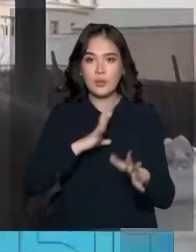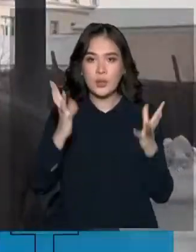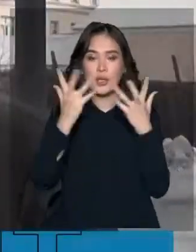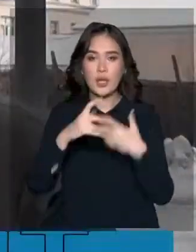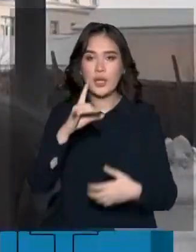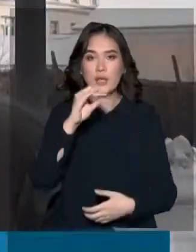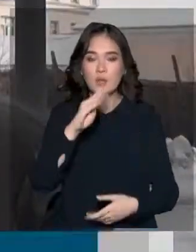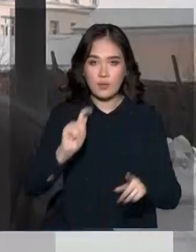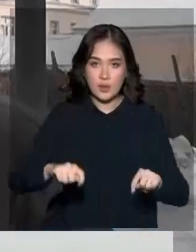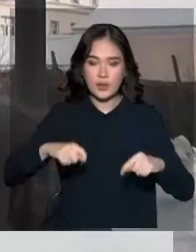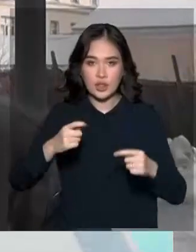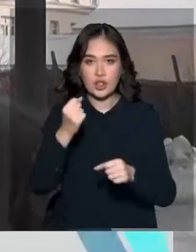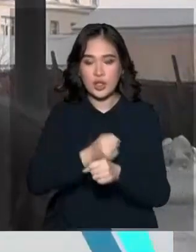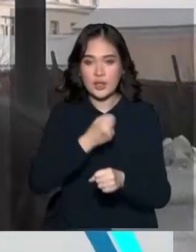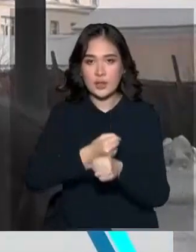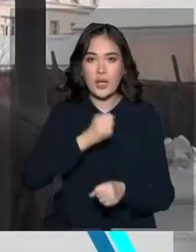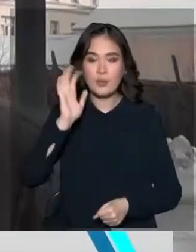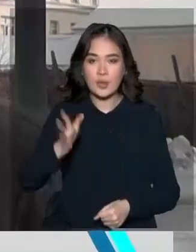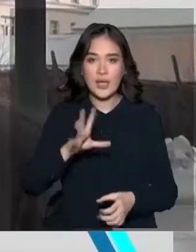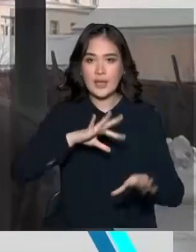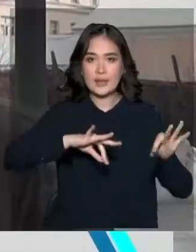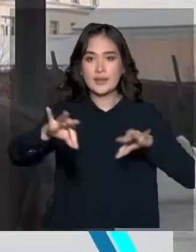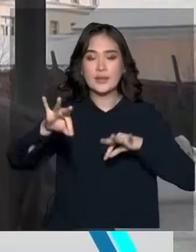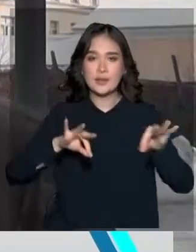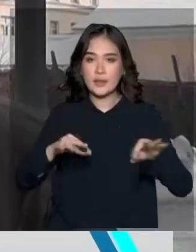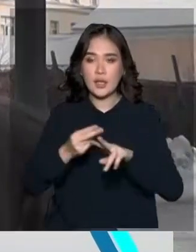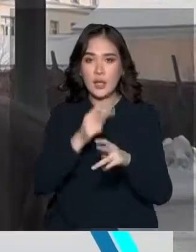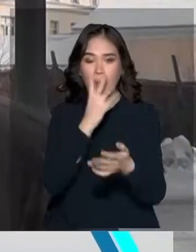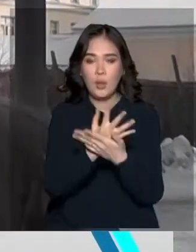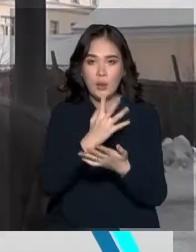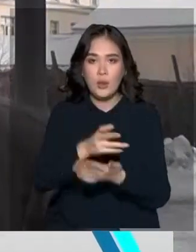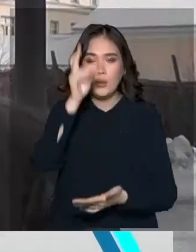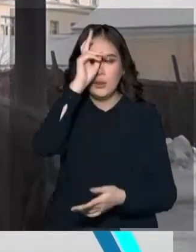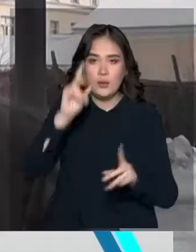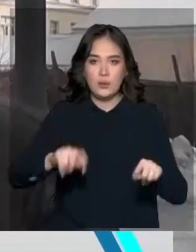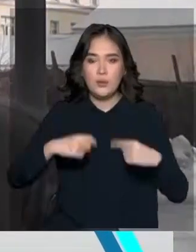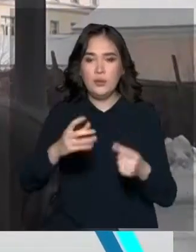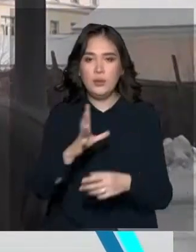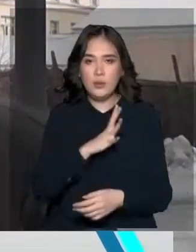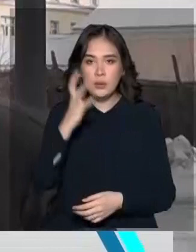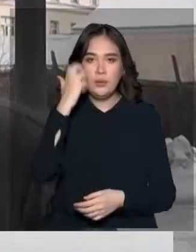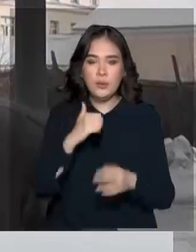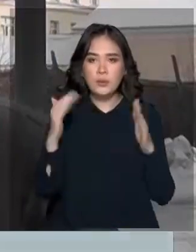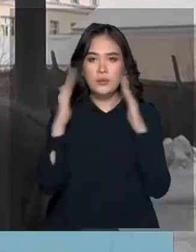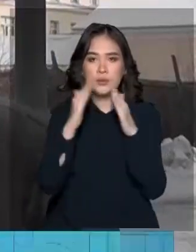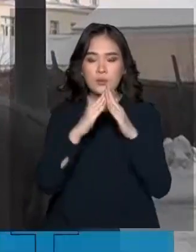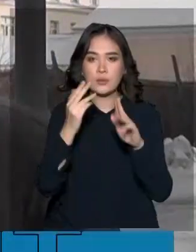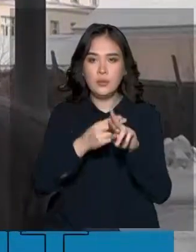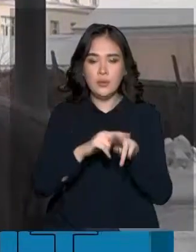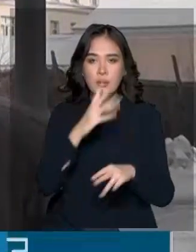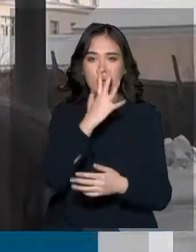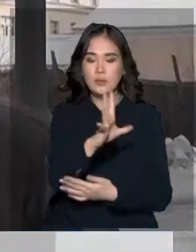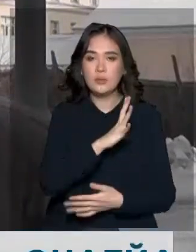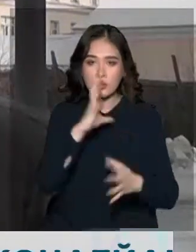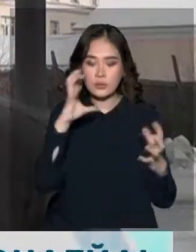Реставрация жасаймыз қазір кезінде ескізді мақылдау үшін мәдінет басқармасына бердік. Біз еске ғимаратты көні сөйліттің қаспетін